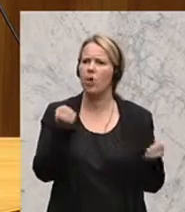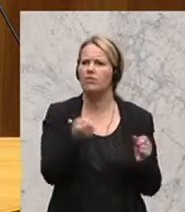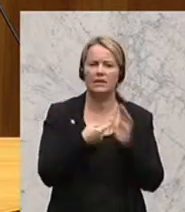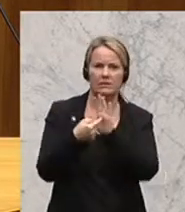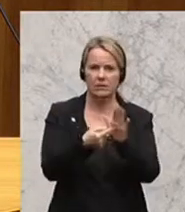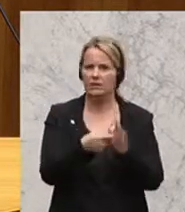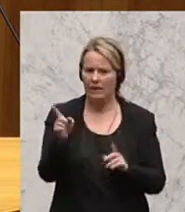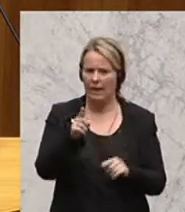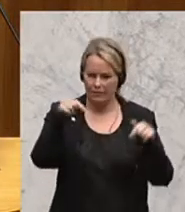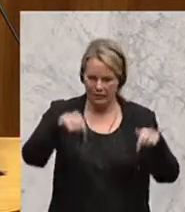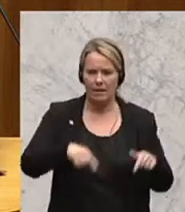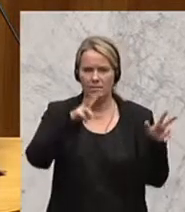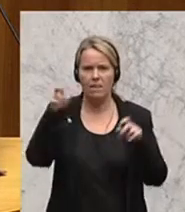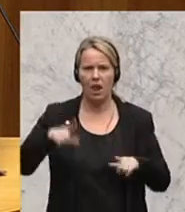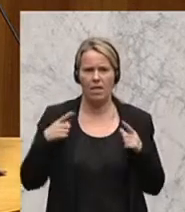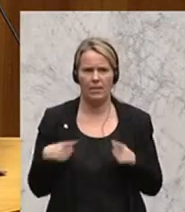tatsächlich um das Leben.